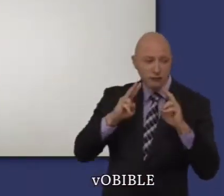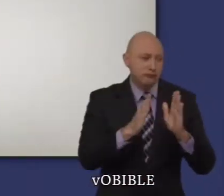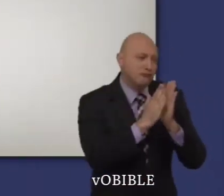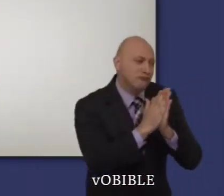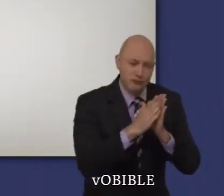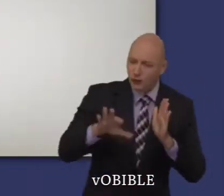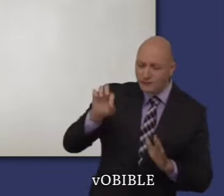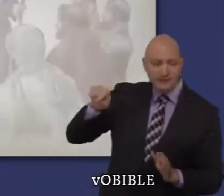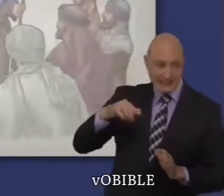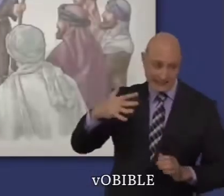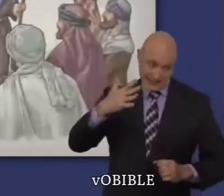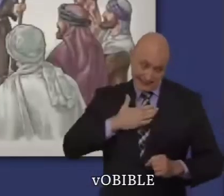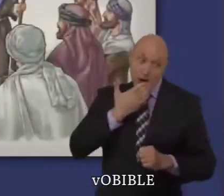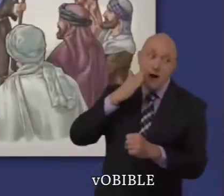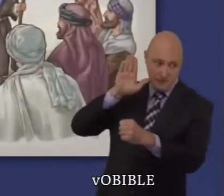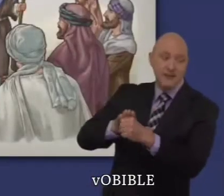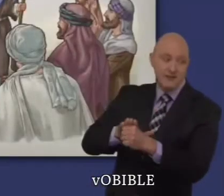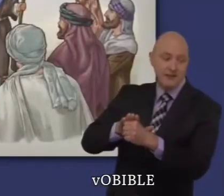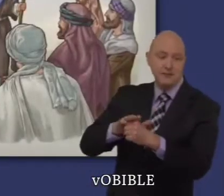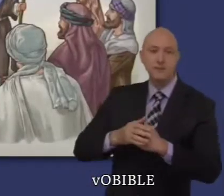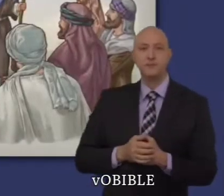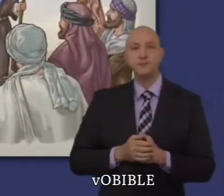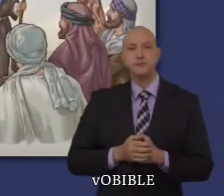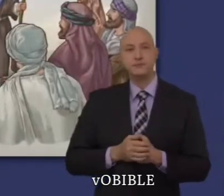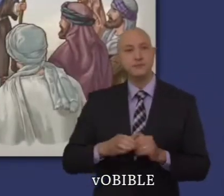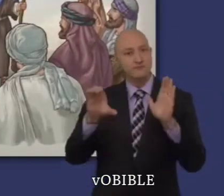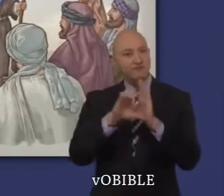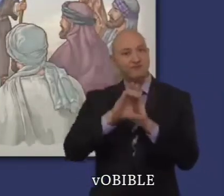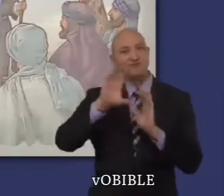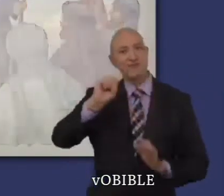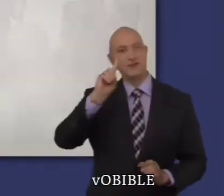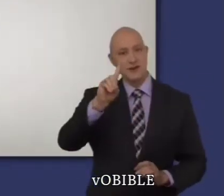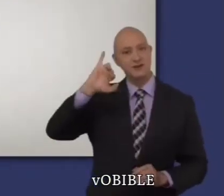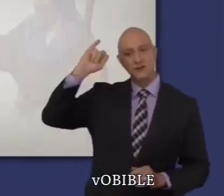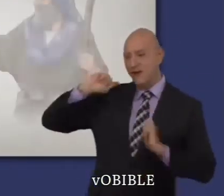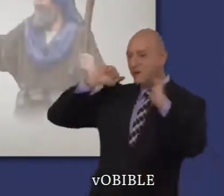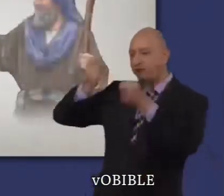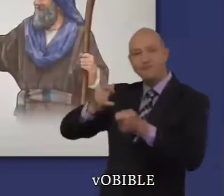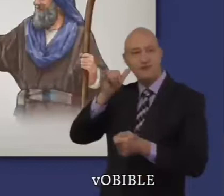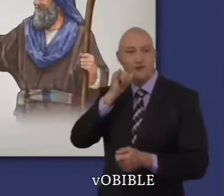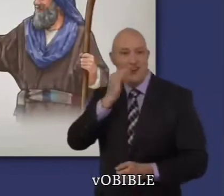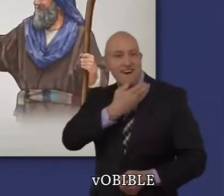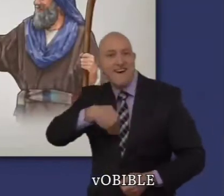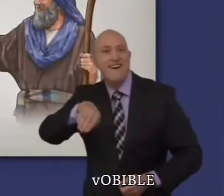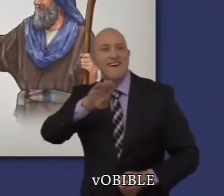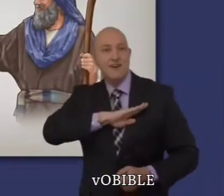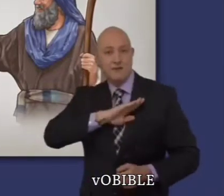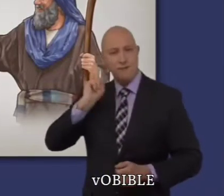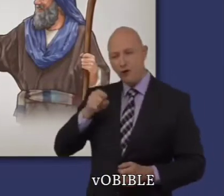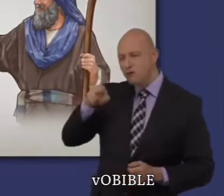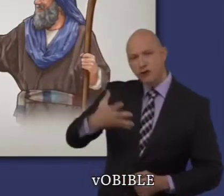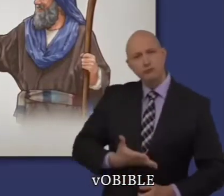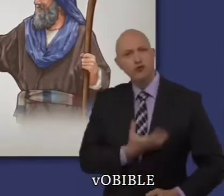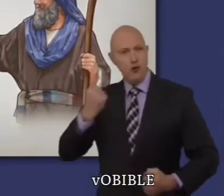Au chapitre 31, Jéhovah établit Josué comme chef à la place de Moïse. Josué devrait être courageux et fort